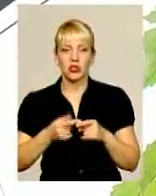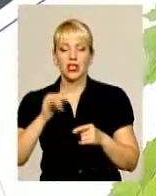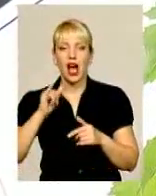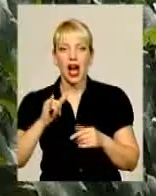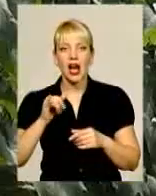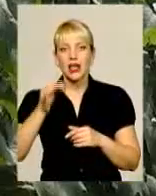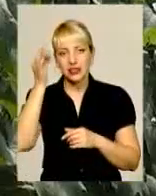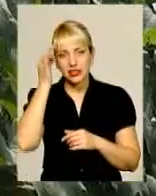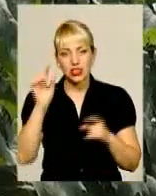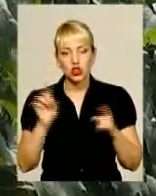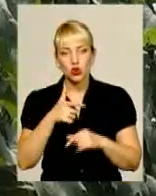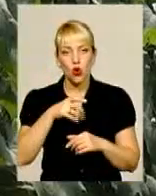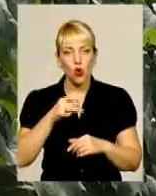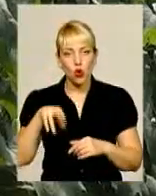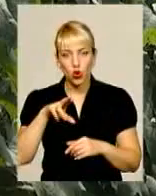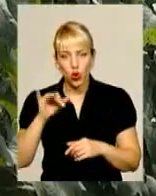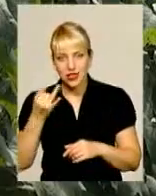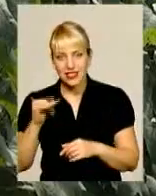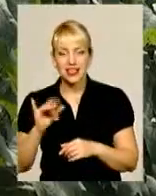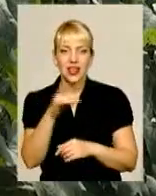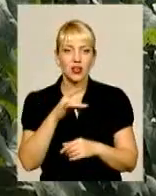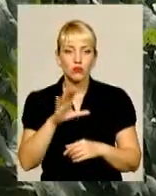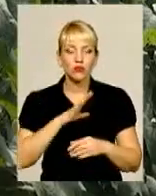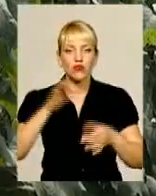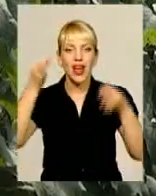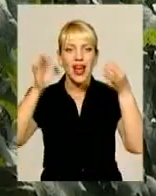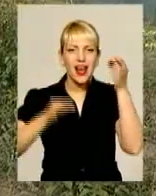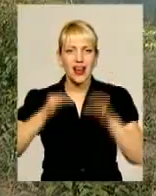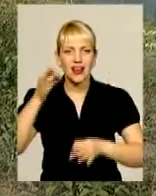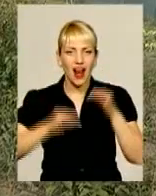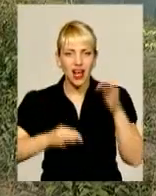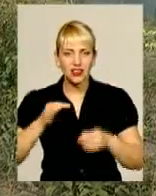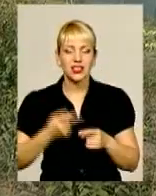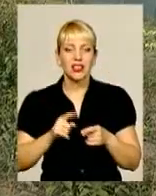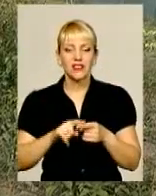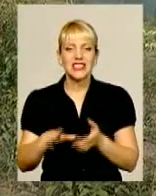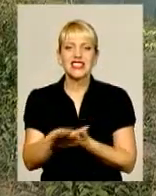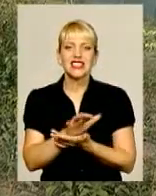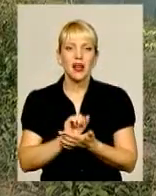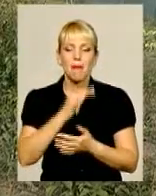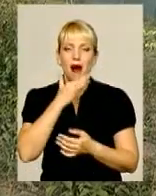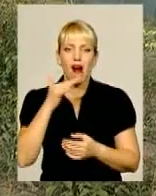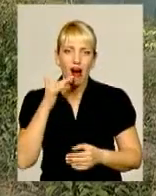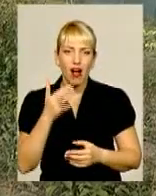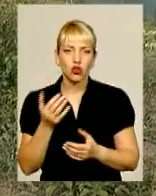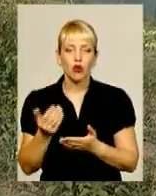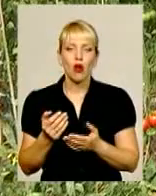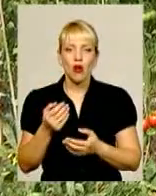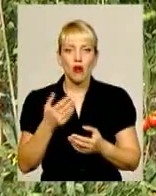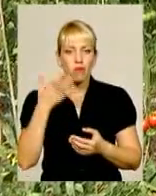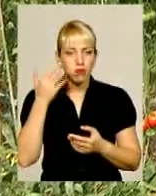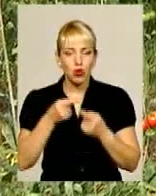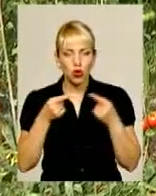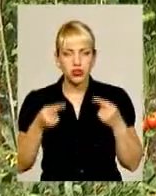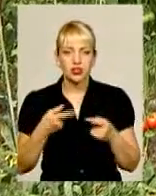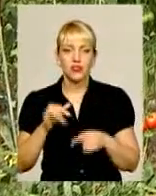року. У Городуцькому районі, до прикладу, в липні був град, він знищив більшість плодів. Але далекоглядний господар вже віддавна збудував